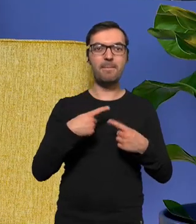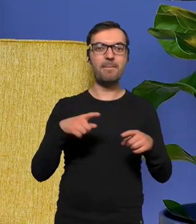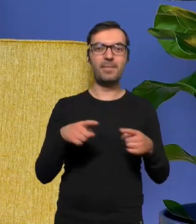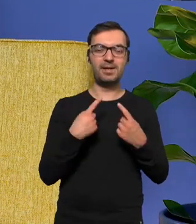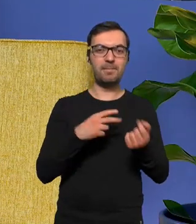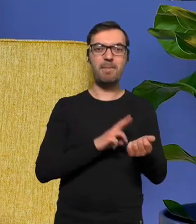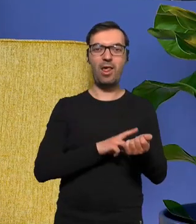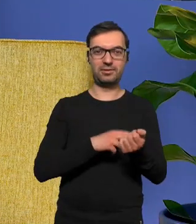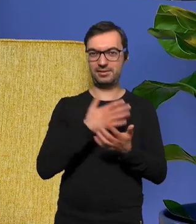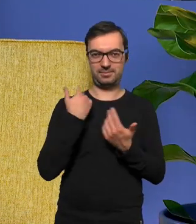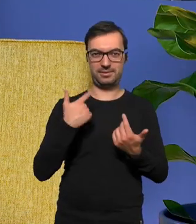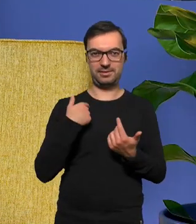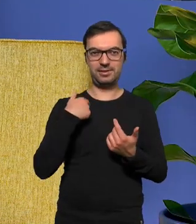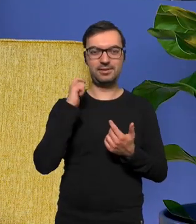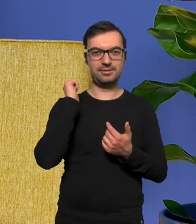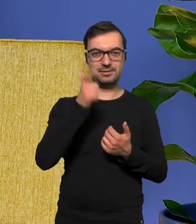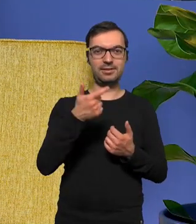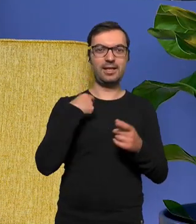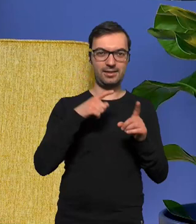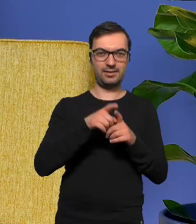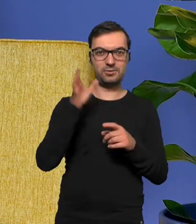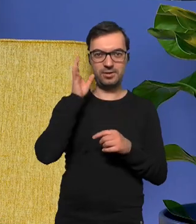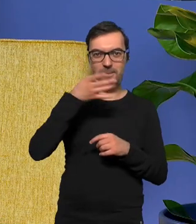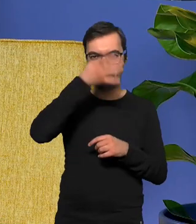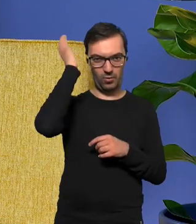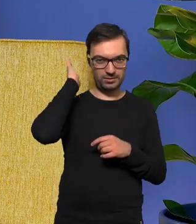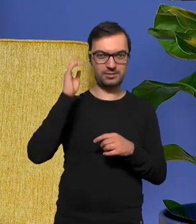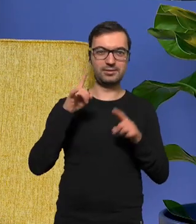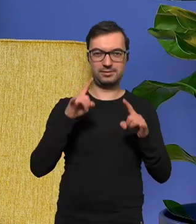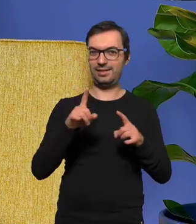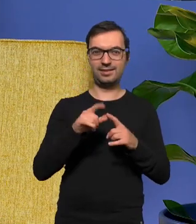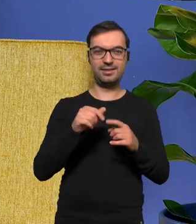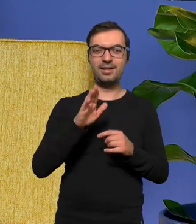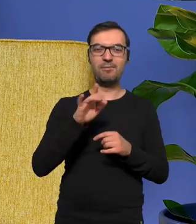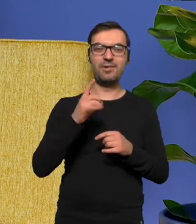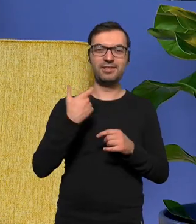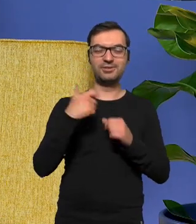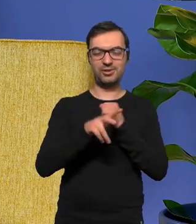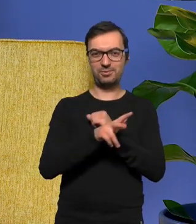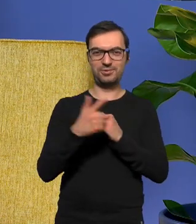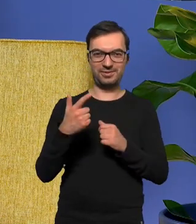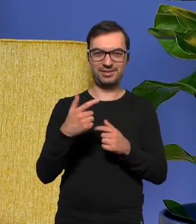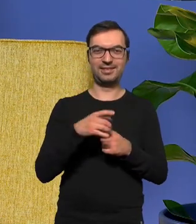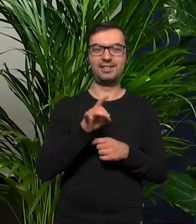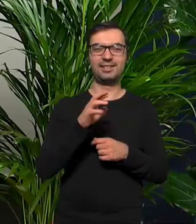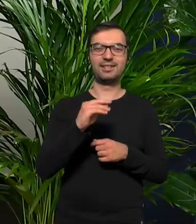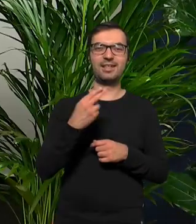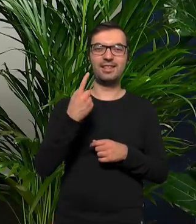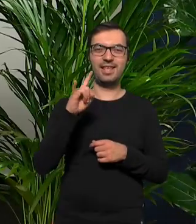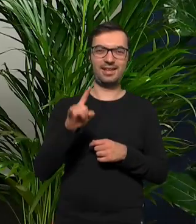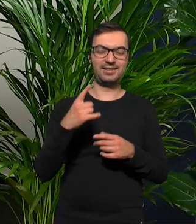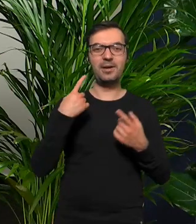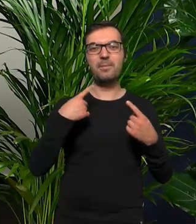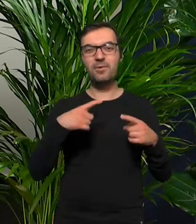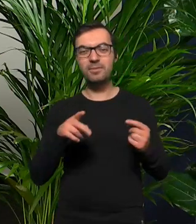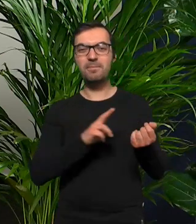i ja mówiłem im że ja też słucham par krokach hardcore'u ale to był Bing 182 to był Green Day to były